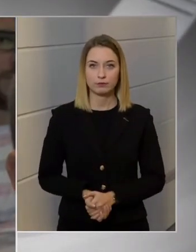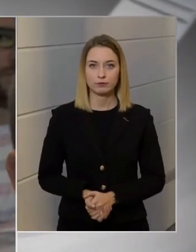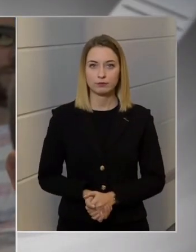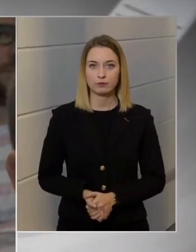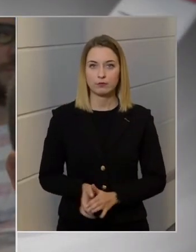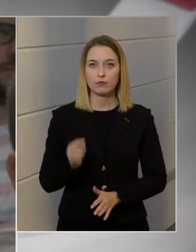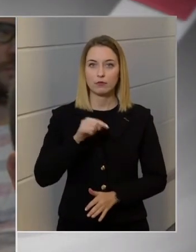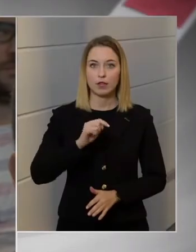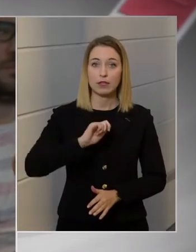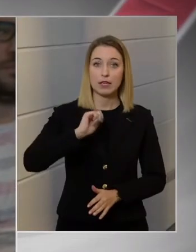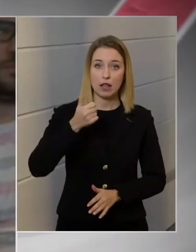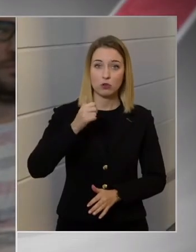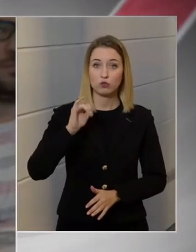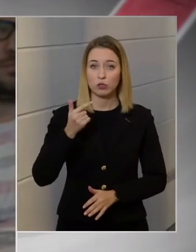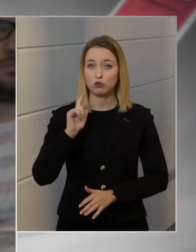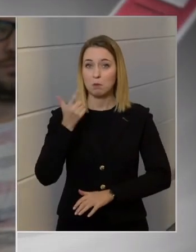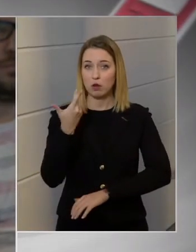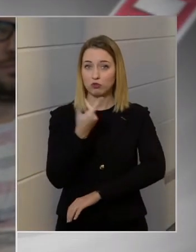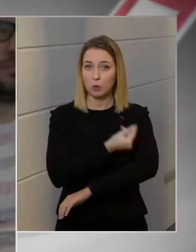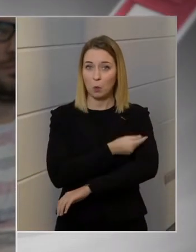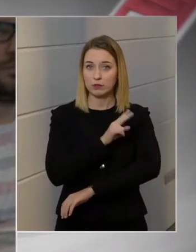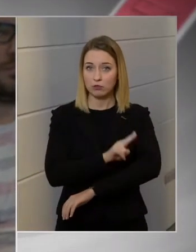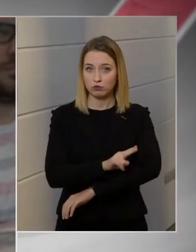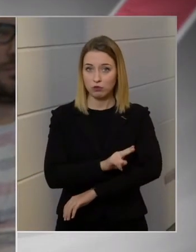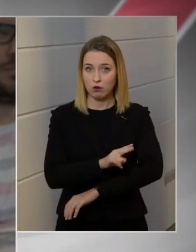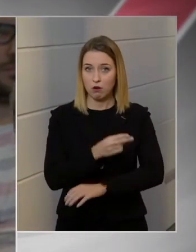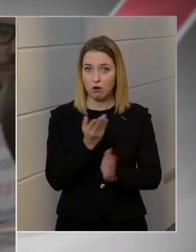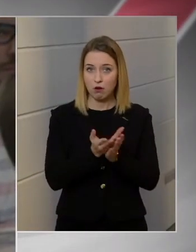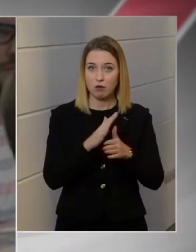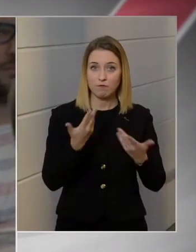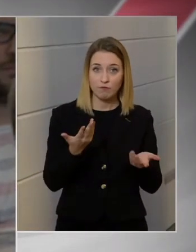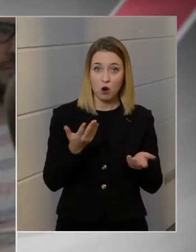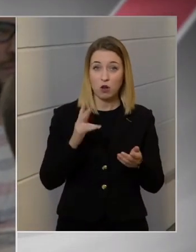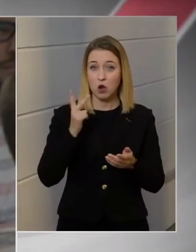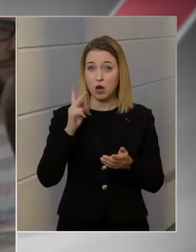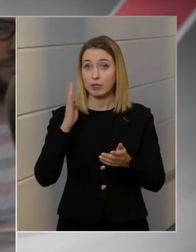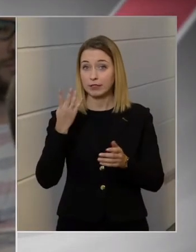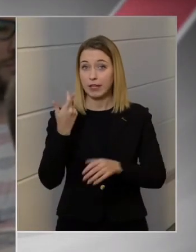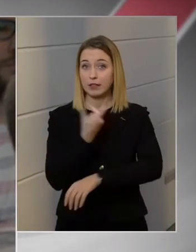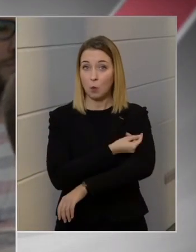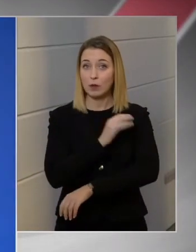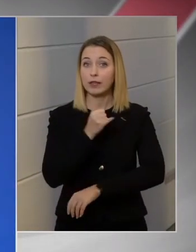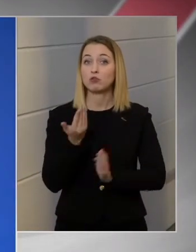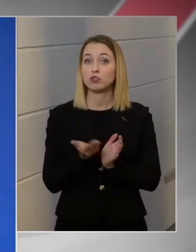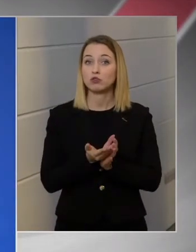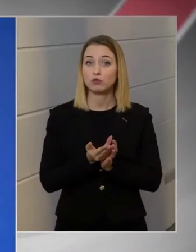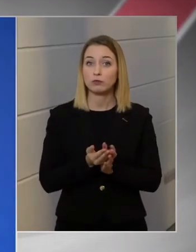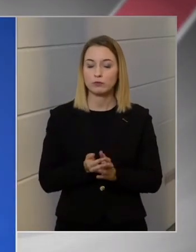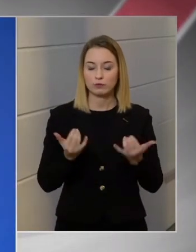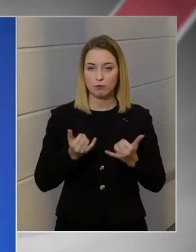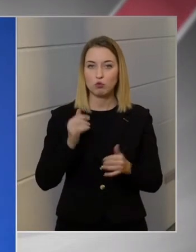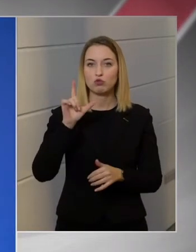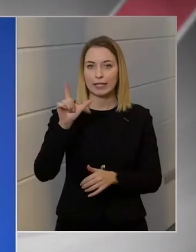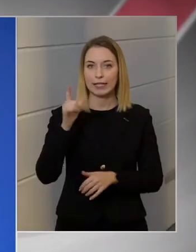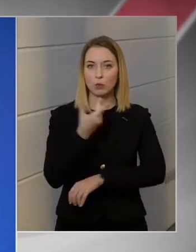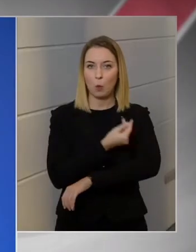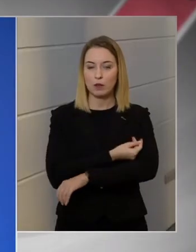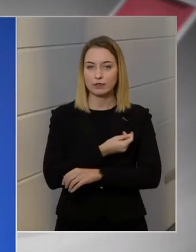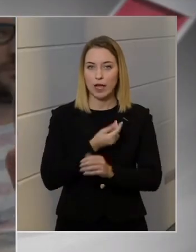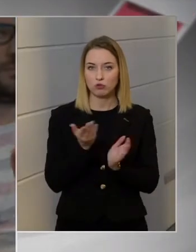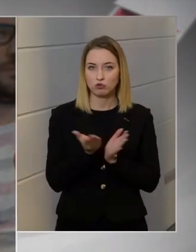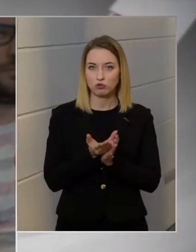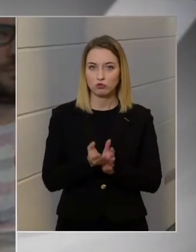első, illetve a második oltásra vonatkozik, vagy adott esetben egy harmadik, negyedik oltásra is. Két oltásra vonatkozik.